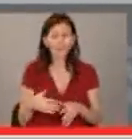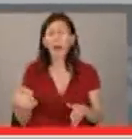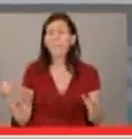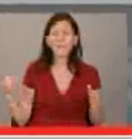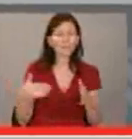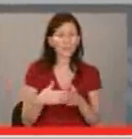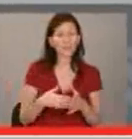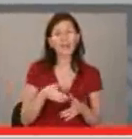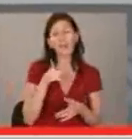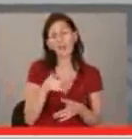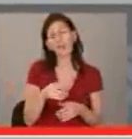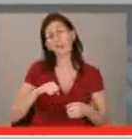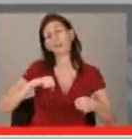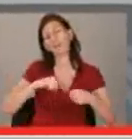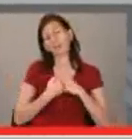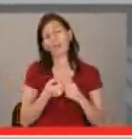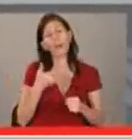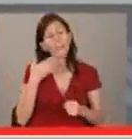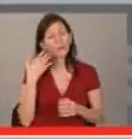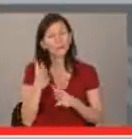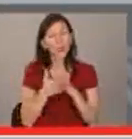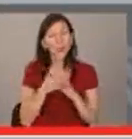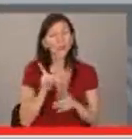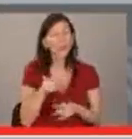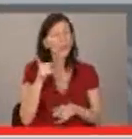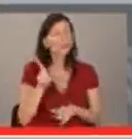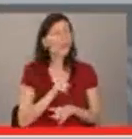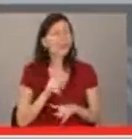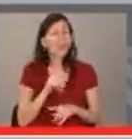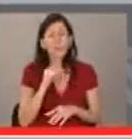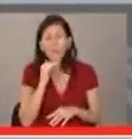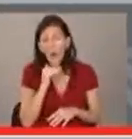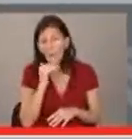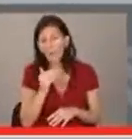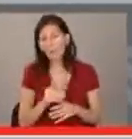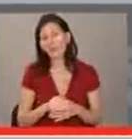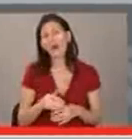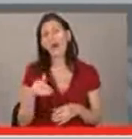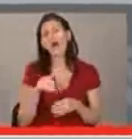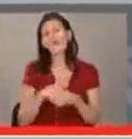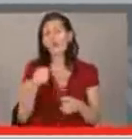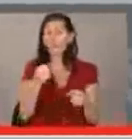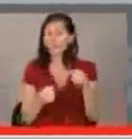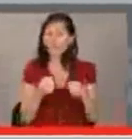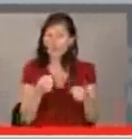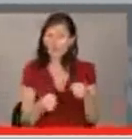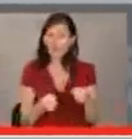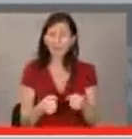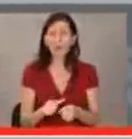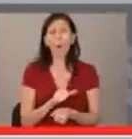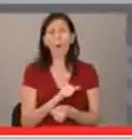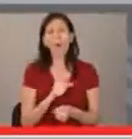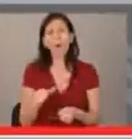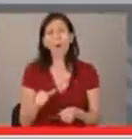Причинителите на тези катастрофи най-вече младите хора, според мен, защото те все още нямат толкова опит в шофирането и